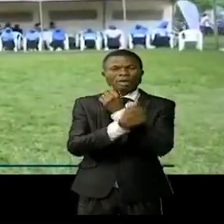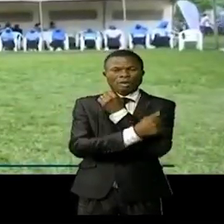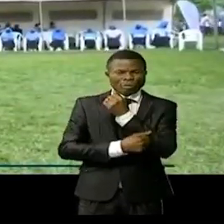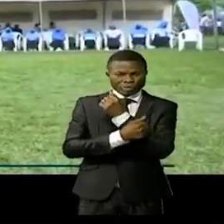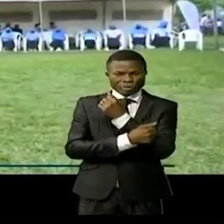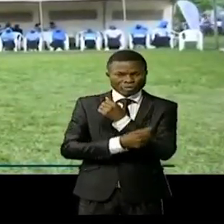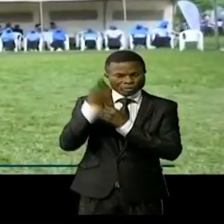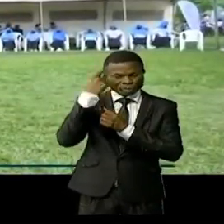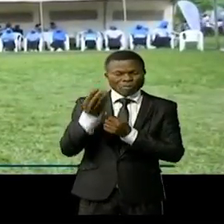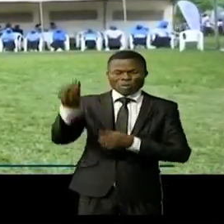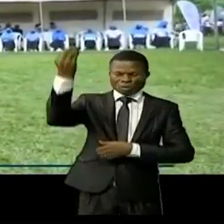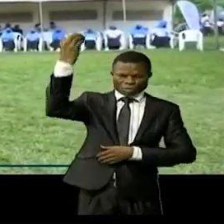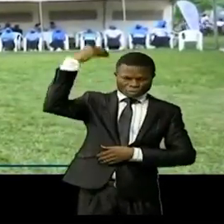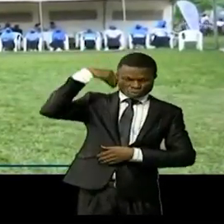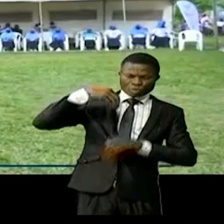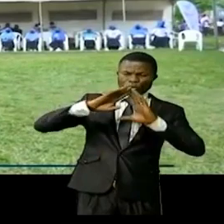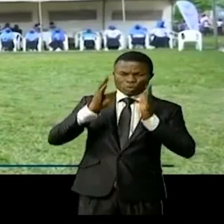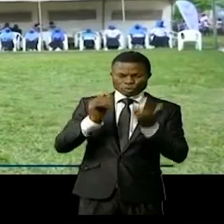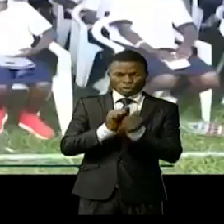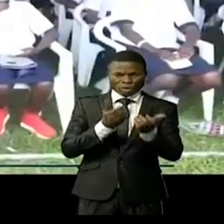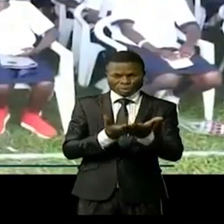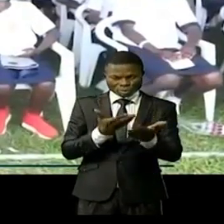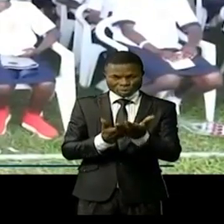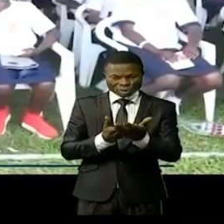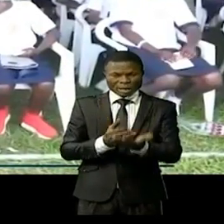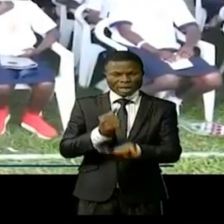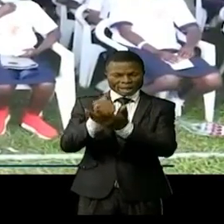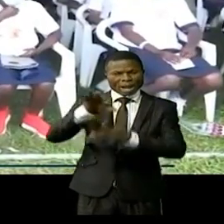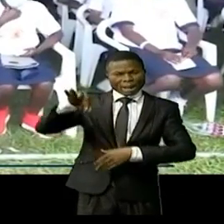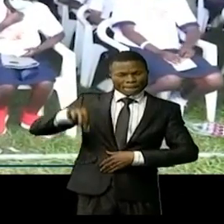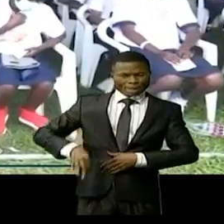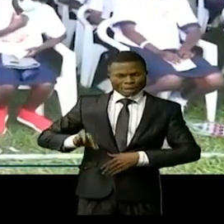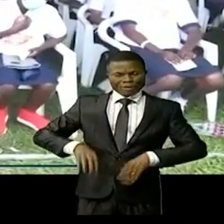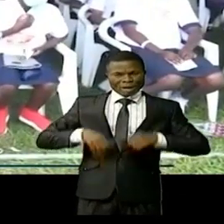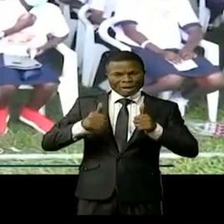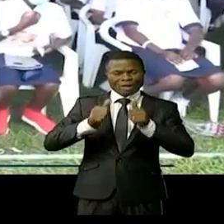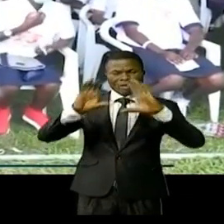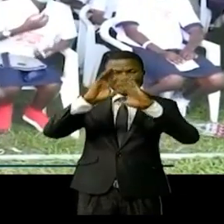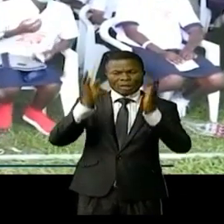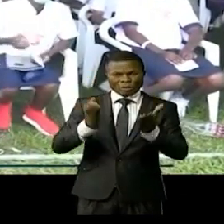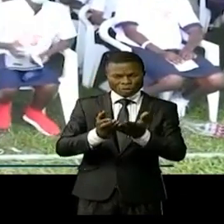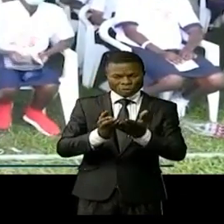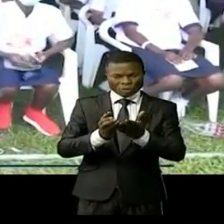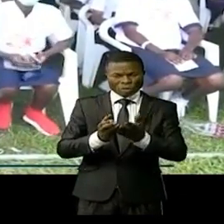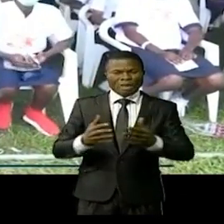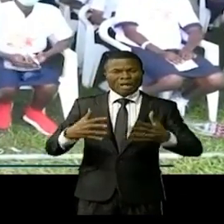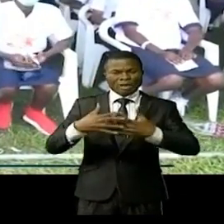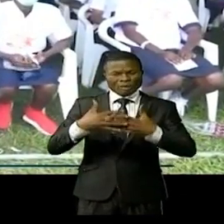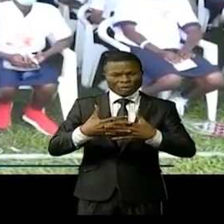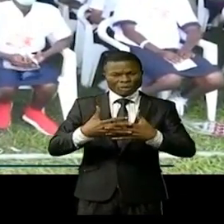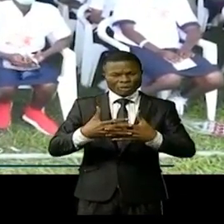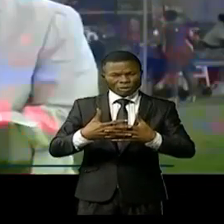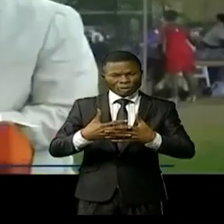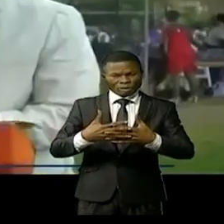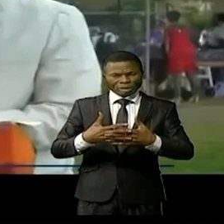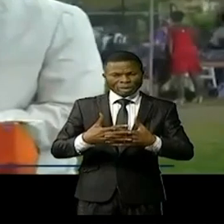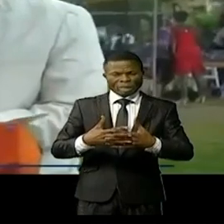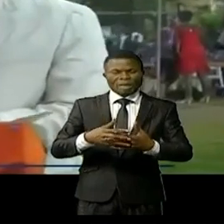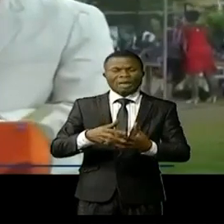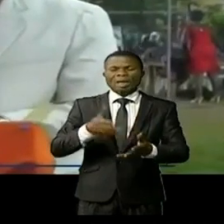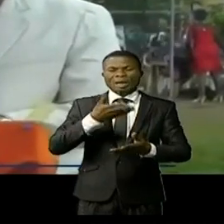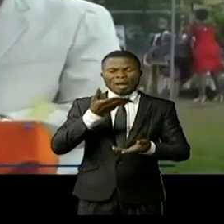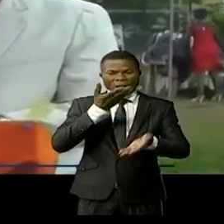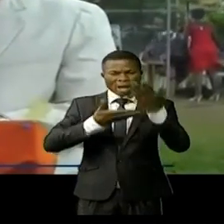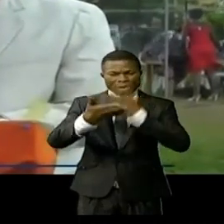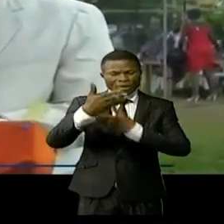intérioriser toutes ces notions qui garantissent la survie de la communauté dans l'harmonie un échange riche a eu